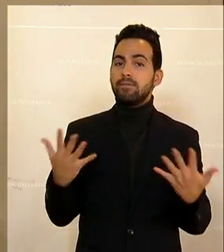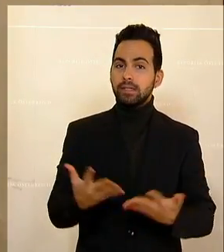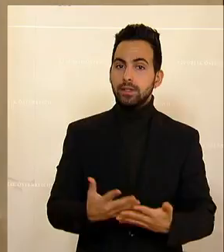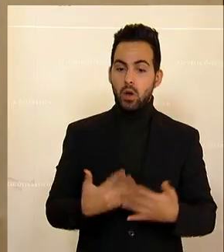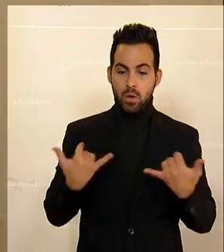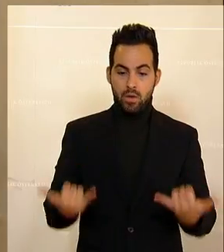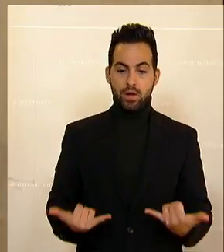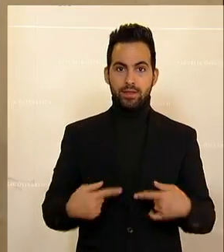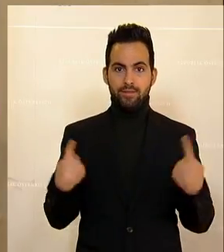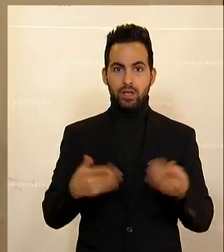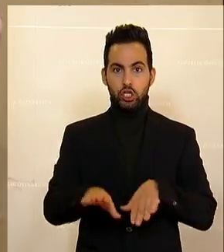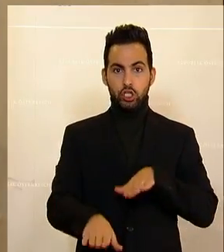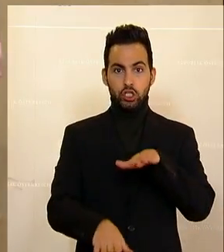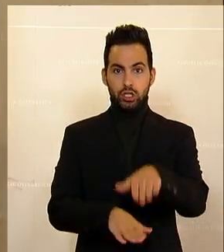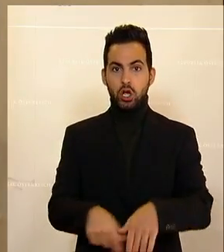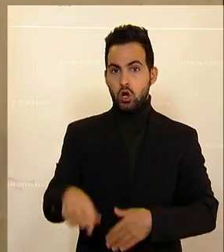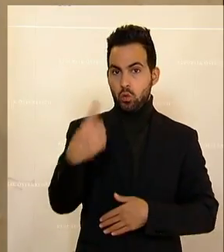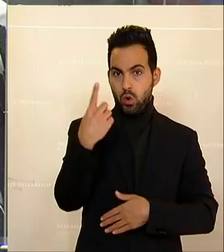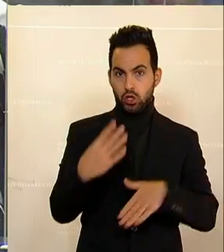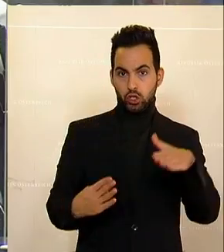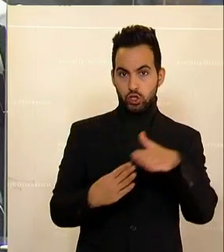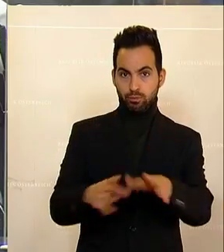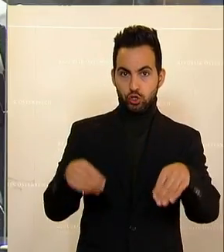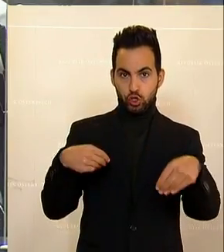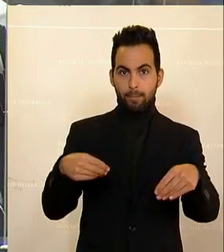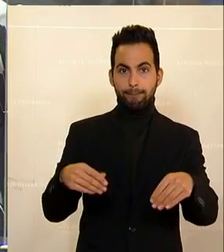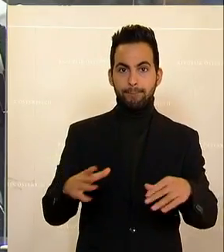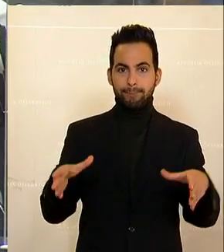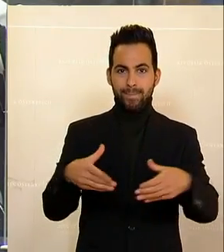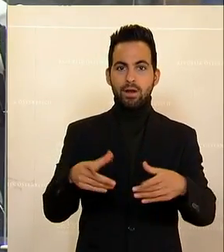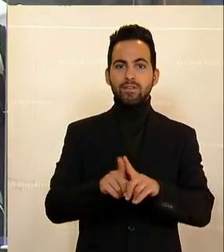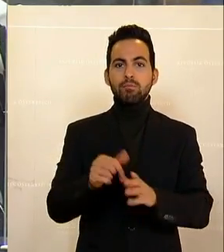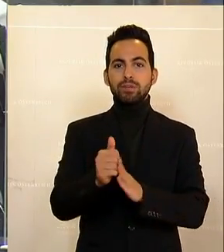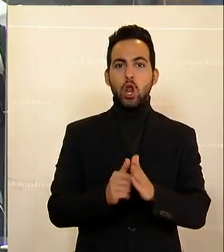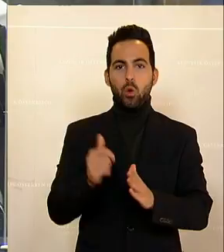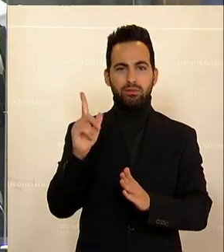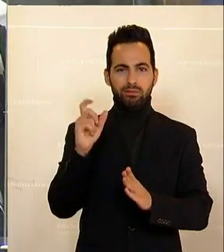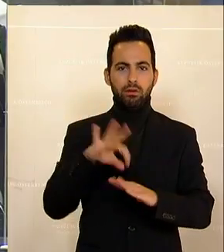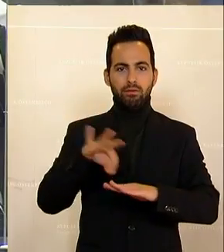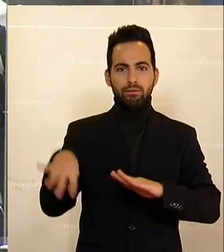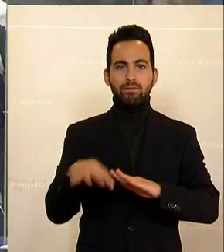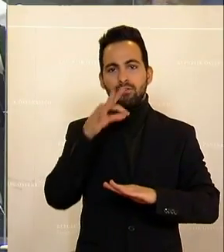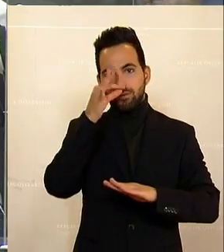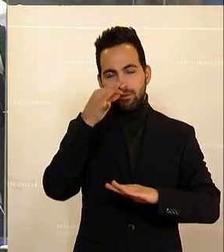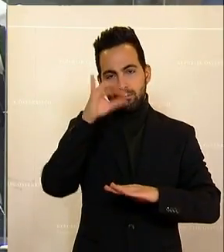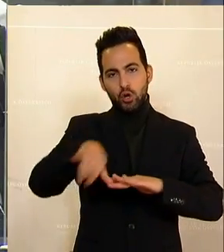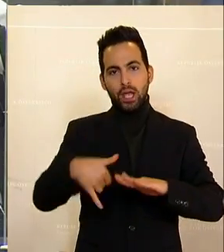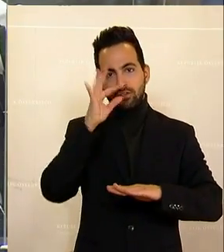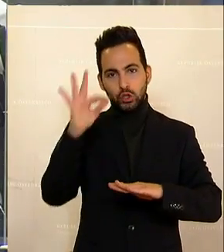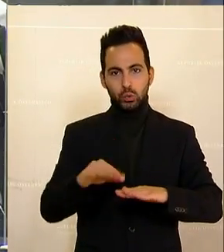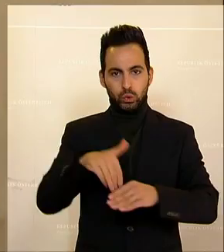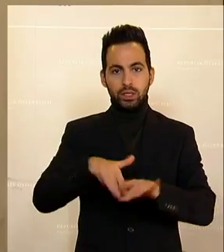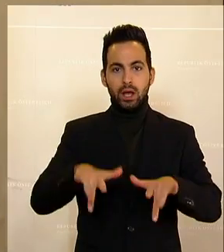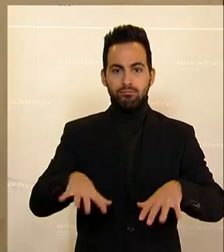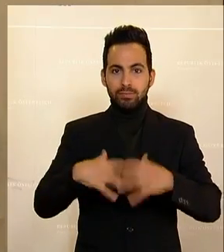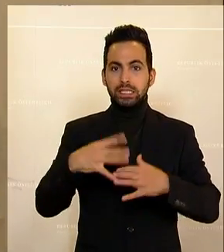heute den Schritt in Richtung eines One-Stop-Shops starten, eines Pilotversuchs, der in Salzburg stattfinden soll. Was passiert hier?